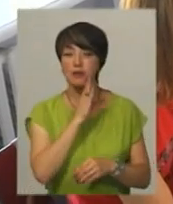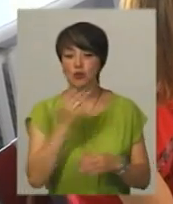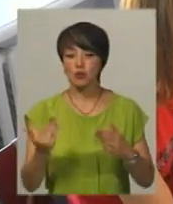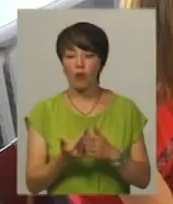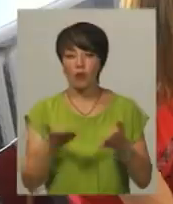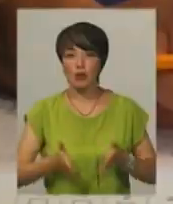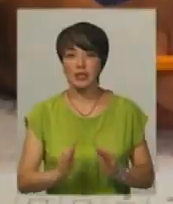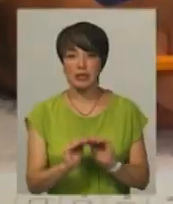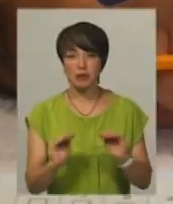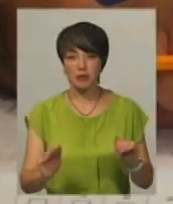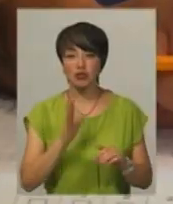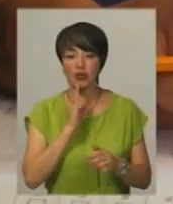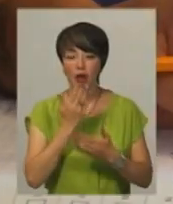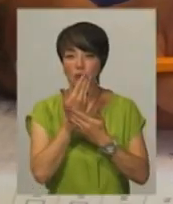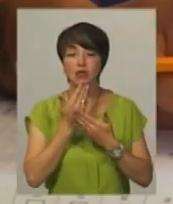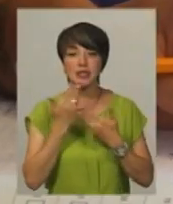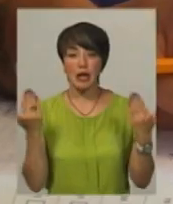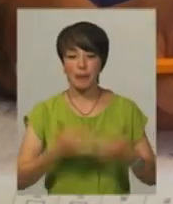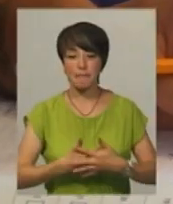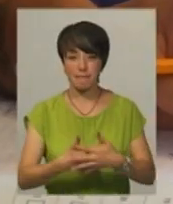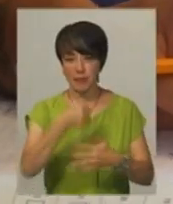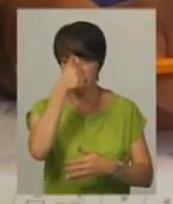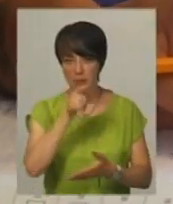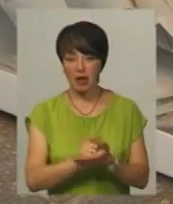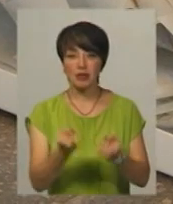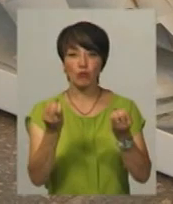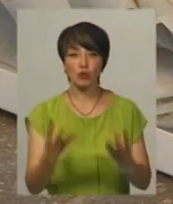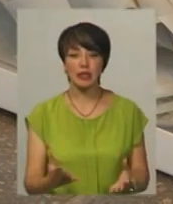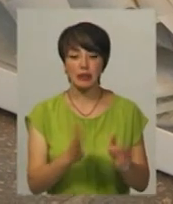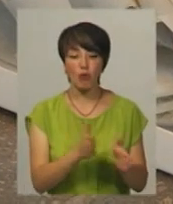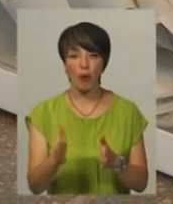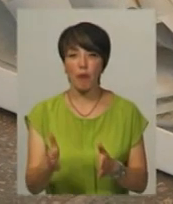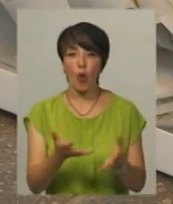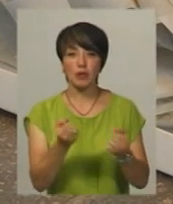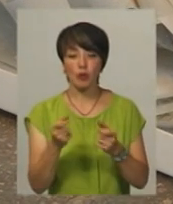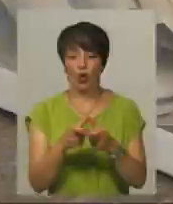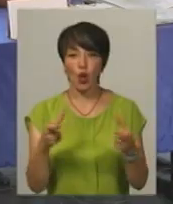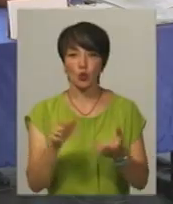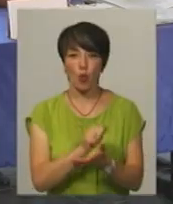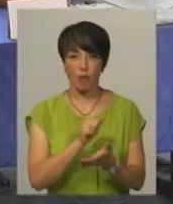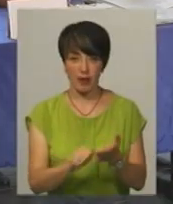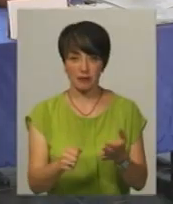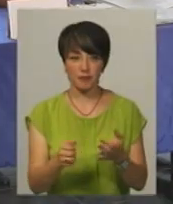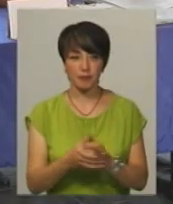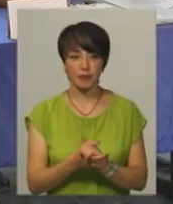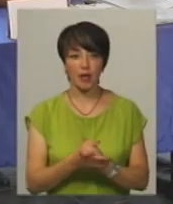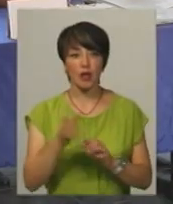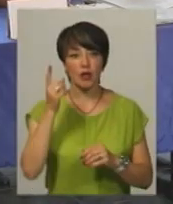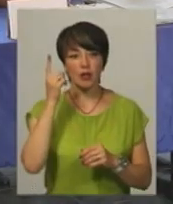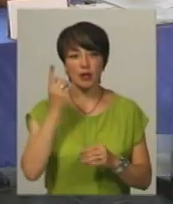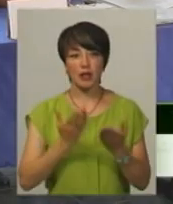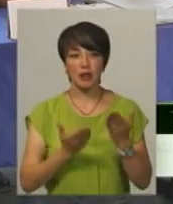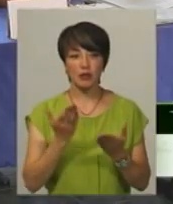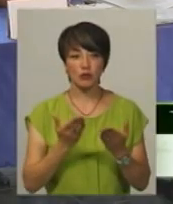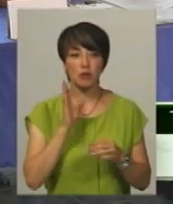новонародженими дітьми та жінкам на останніх місяцях вагітності мали б спростити схему отримання відкріпних документів. Я думаю, що заскладната, якщо